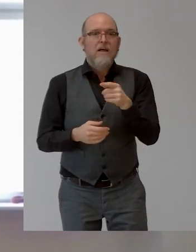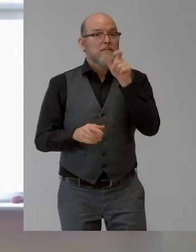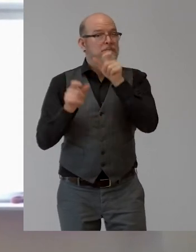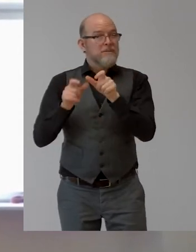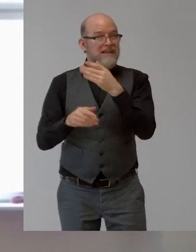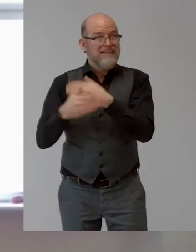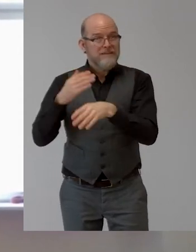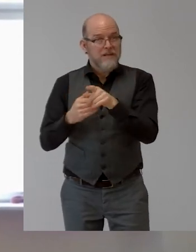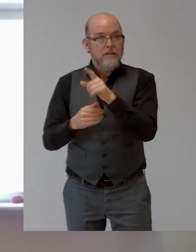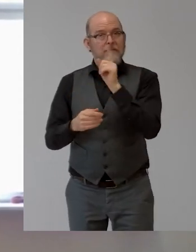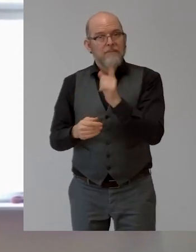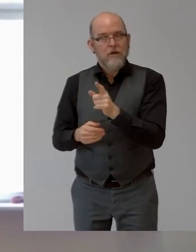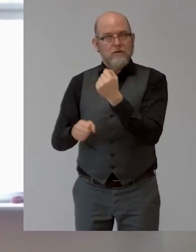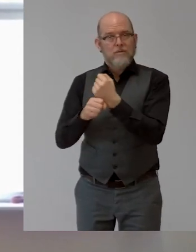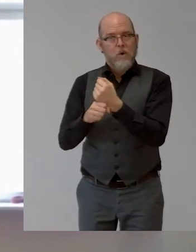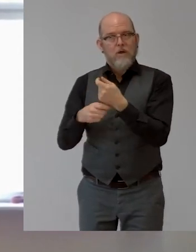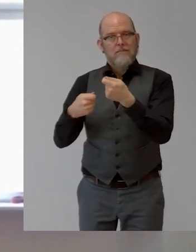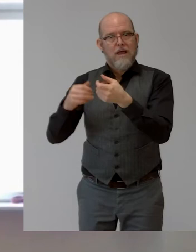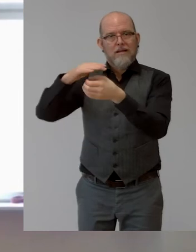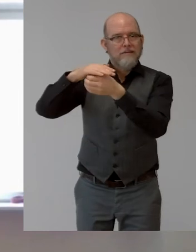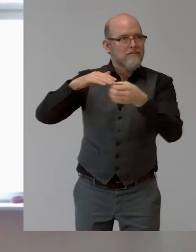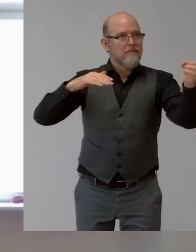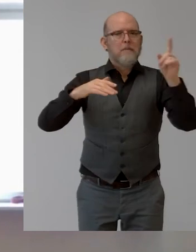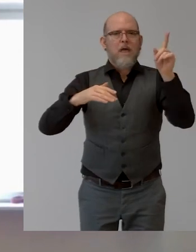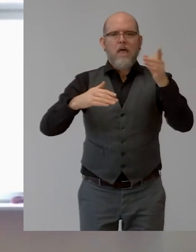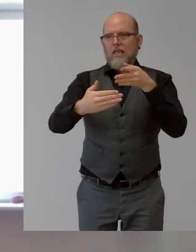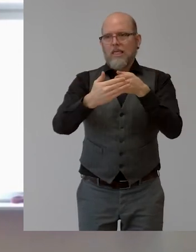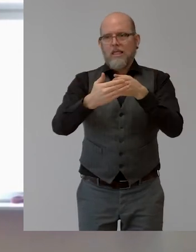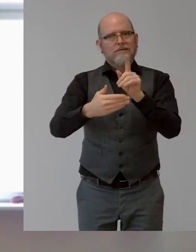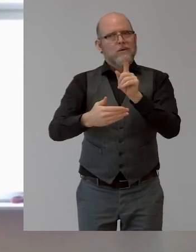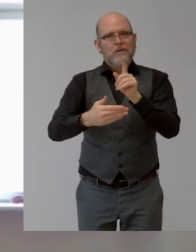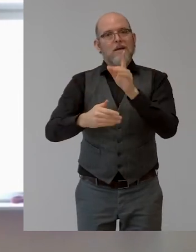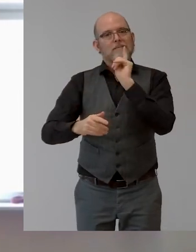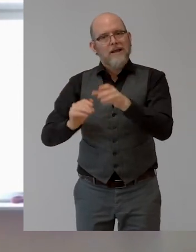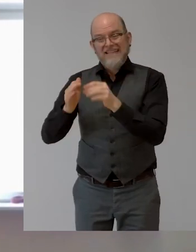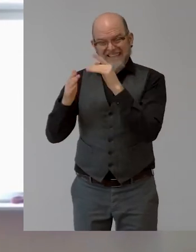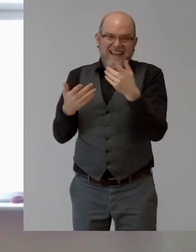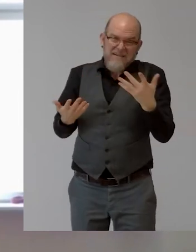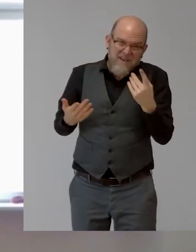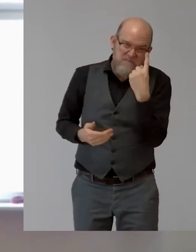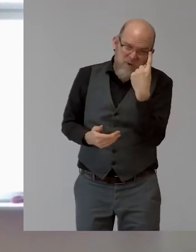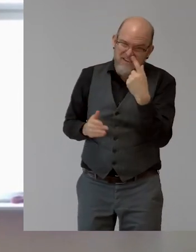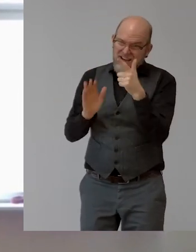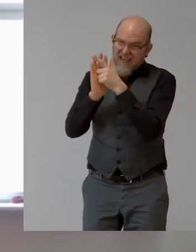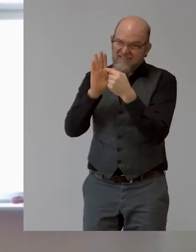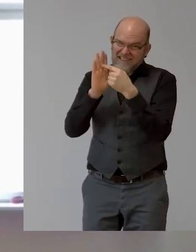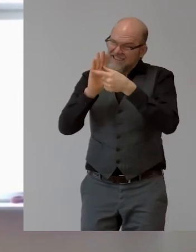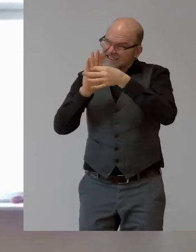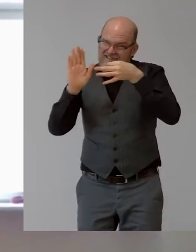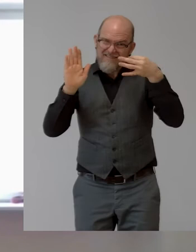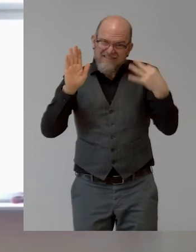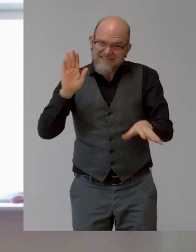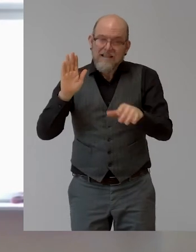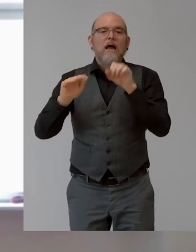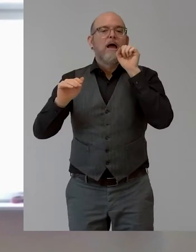gut, wenn Unternehmerinnen und Unternehmer eine Anlaufstelle haben und einen Unterstützungsmechanismus auch hier in Anspruch